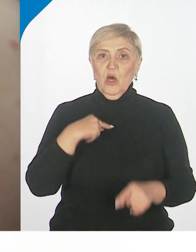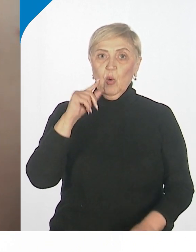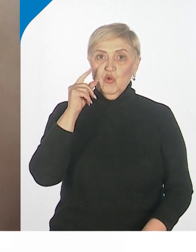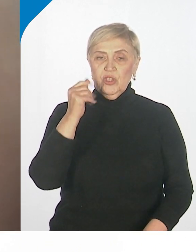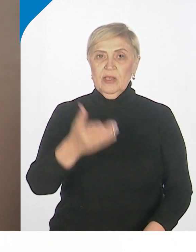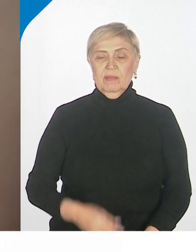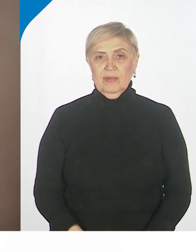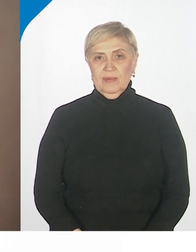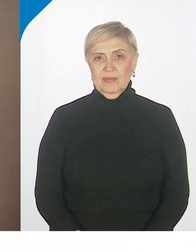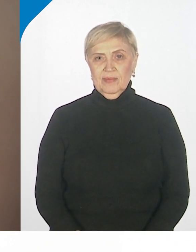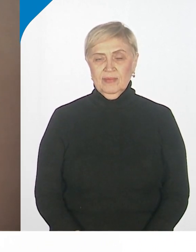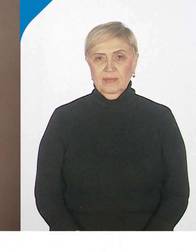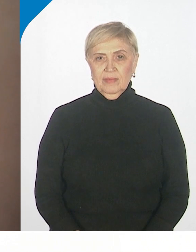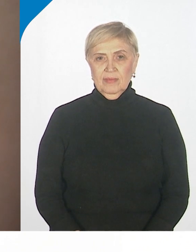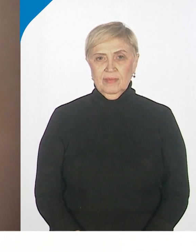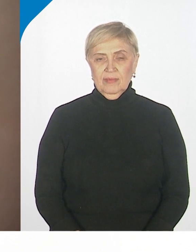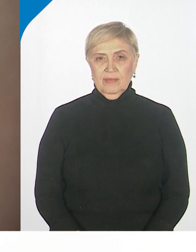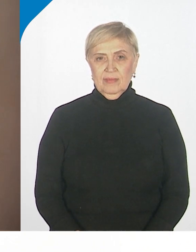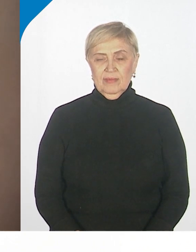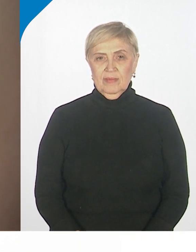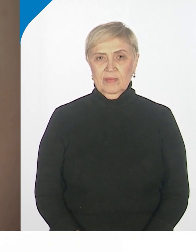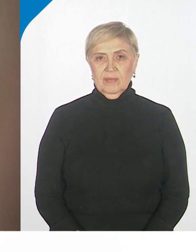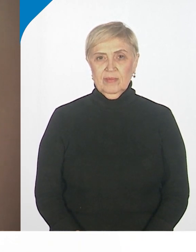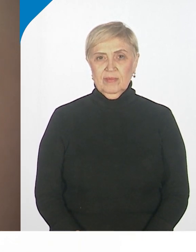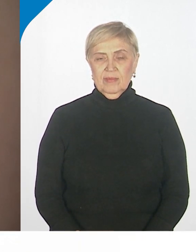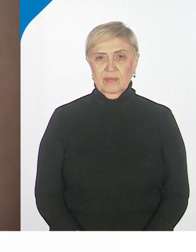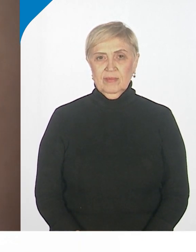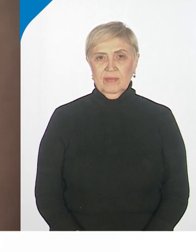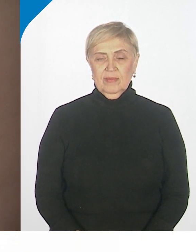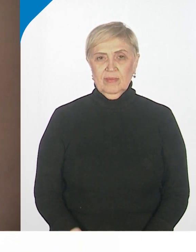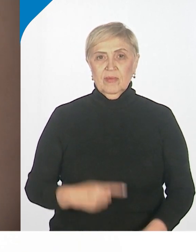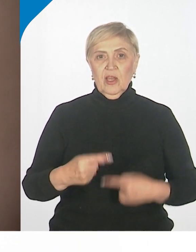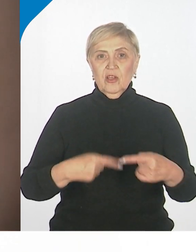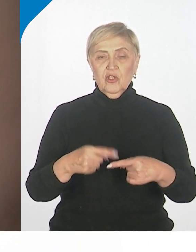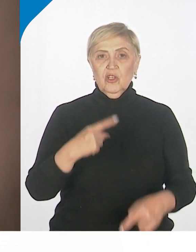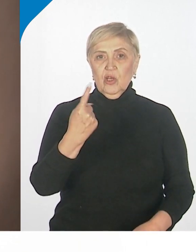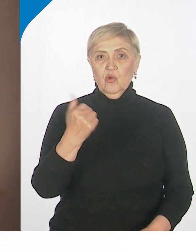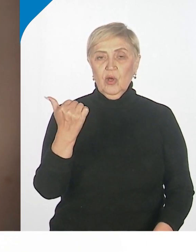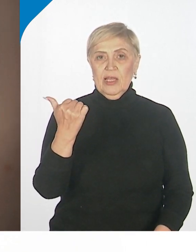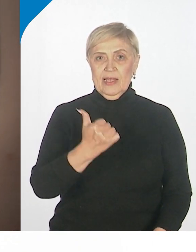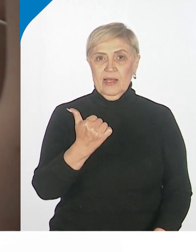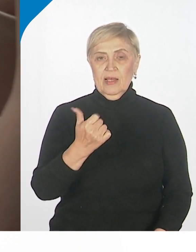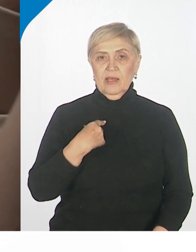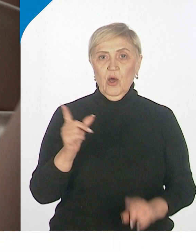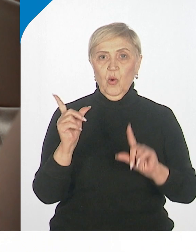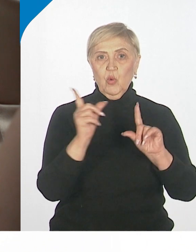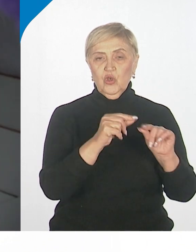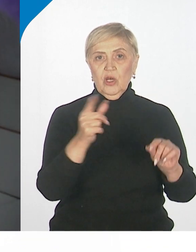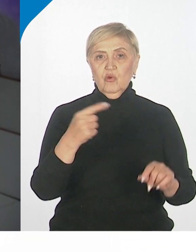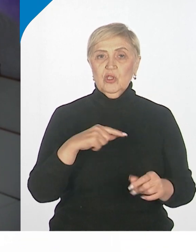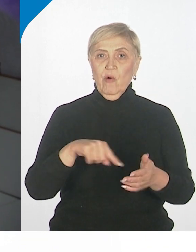уже через полтора недели я уезжаю в Москву вот